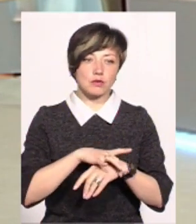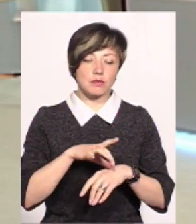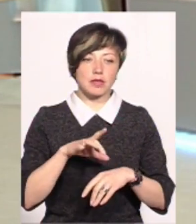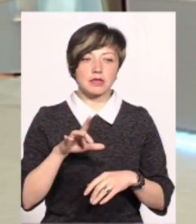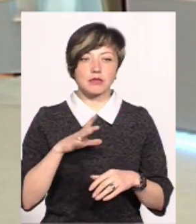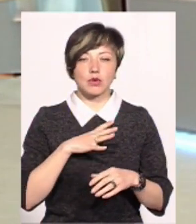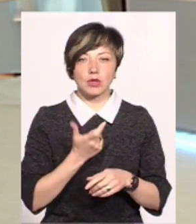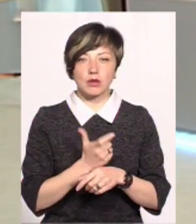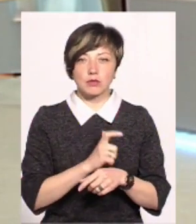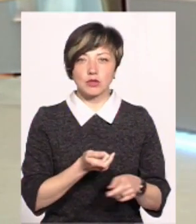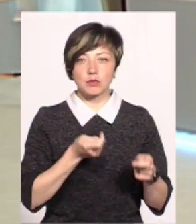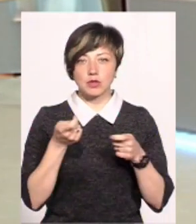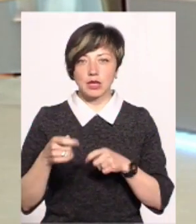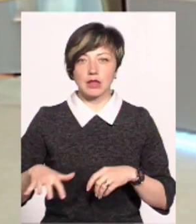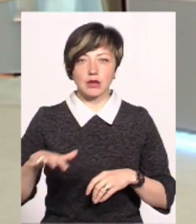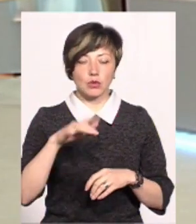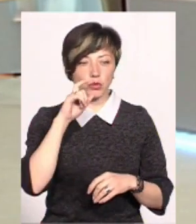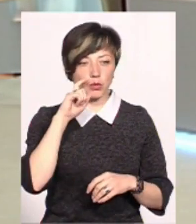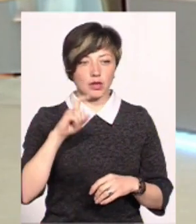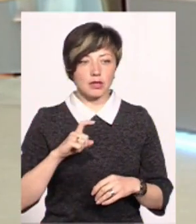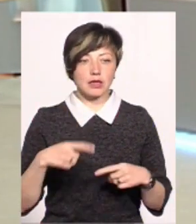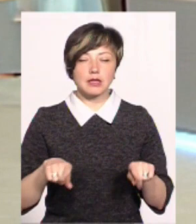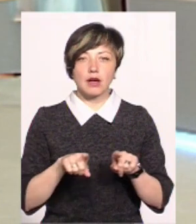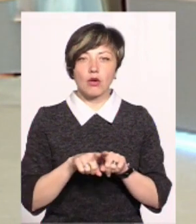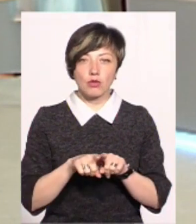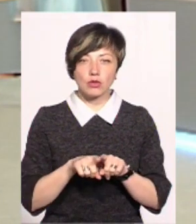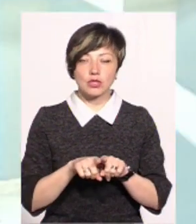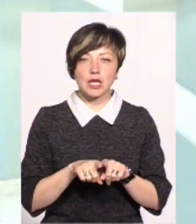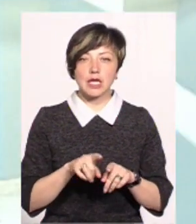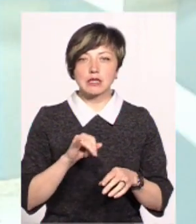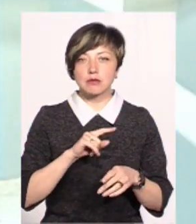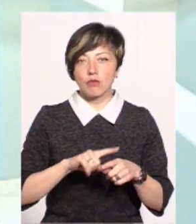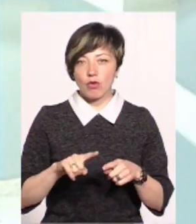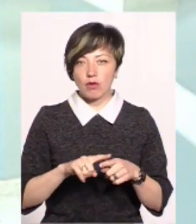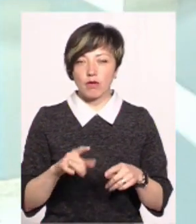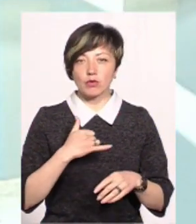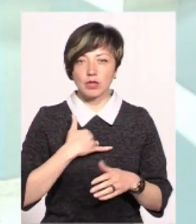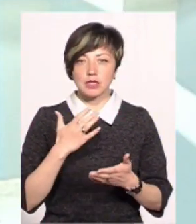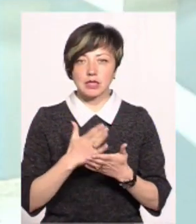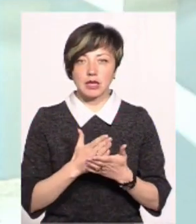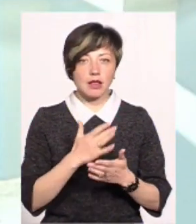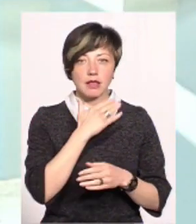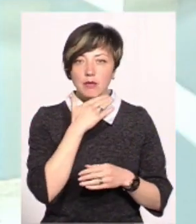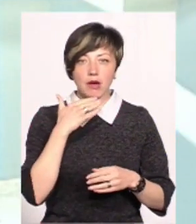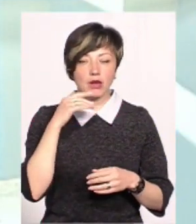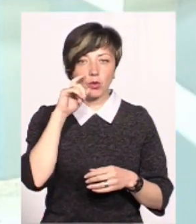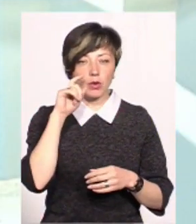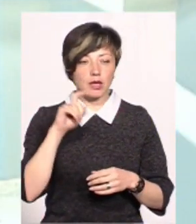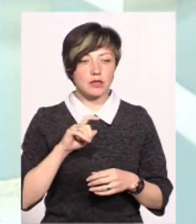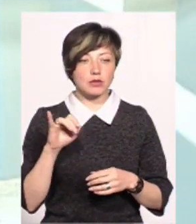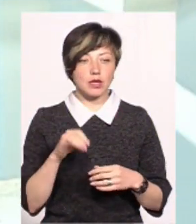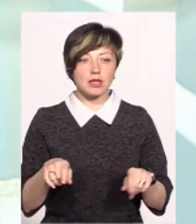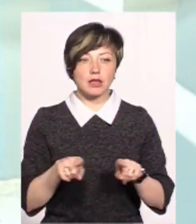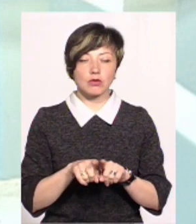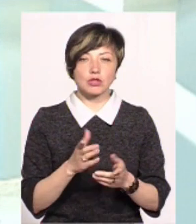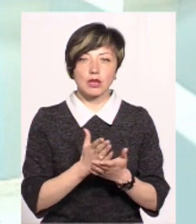Узбекістан було найбільше поставлено на територію України. Також з морквою, то морква в нас є теж небагато української, і